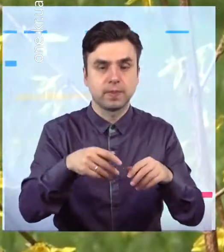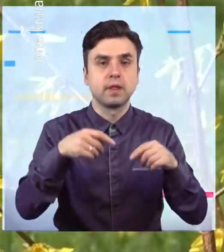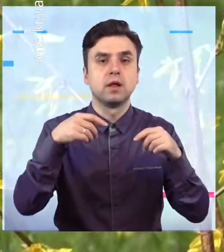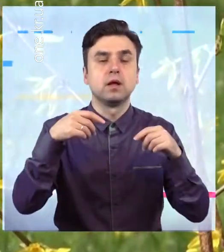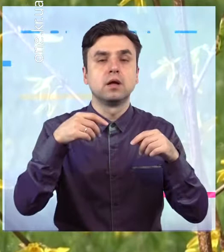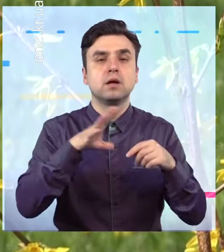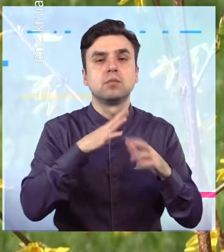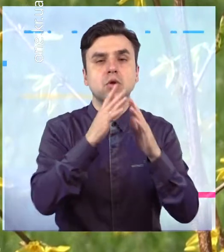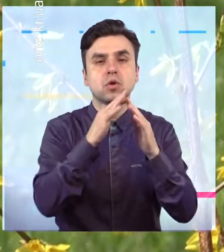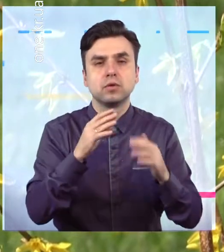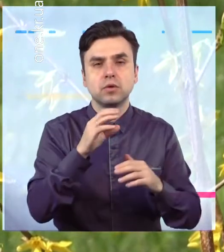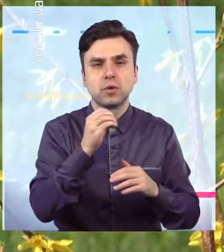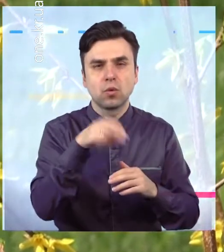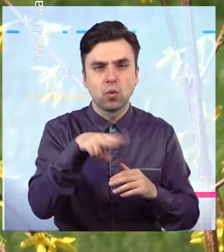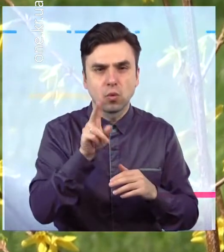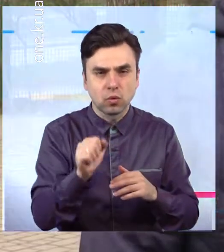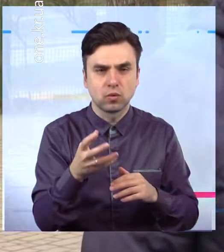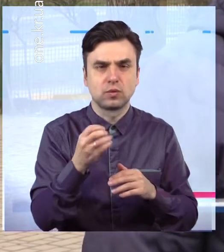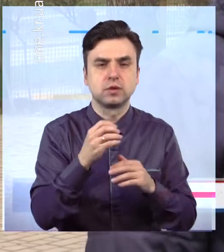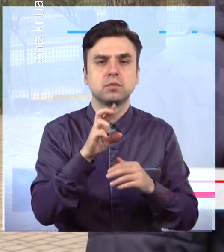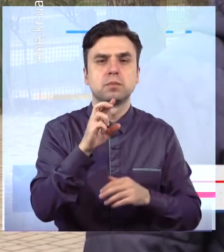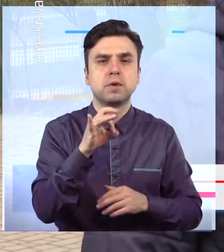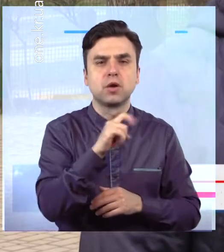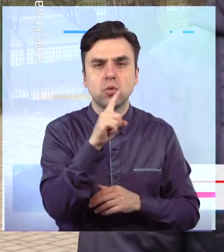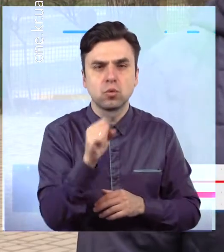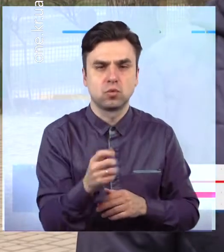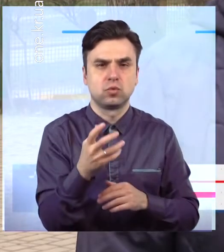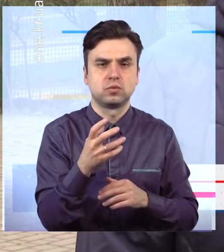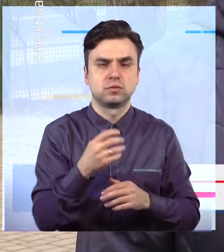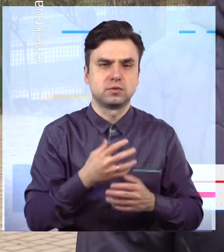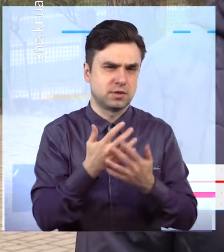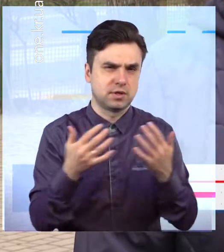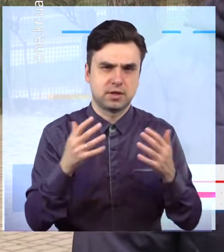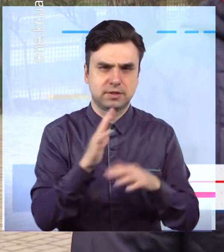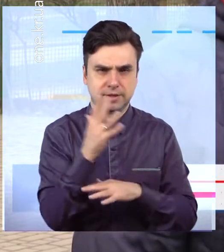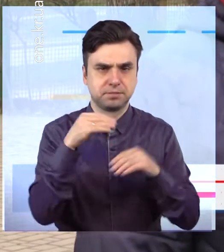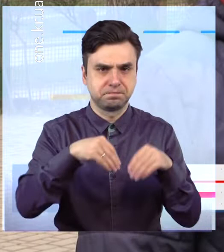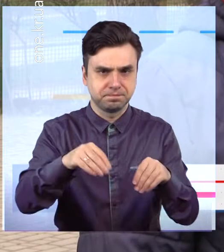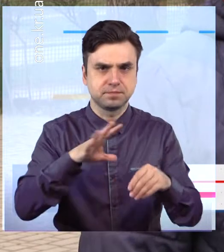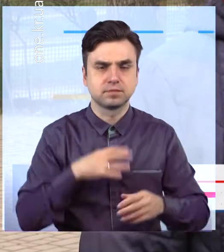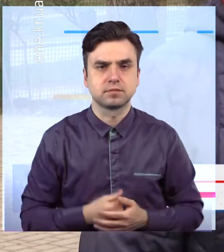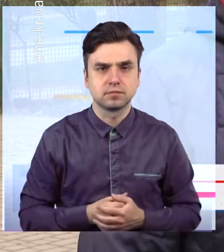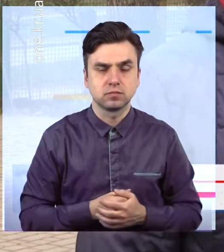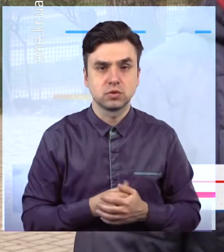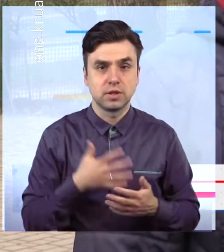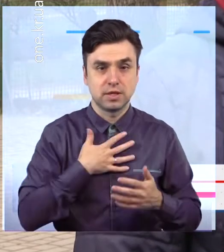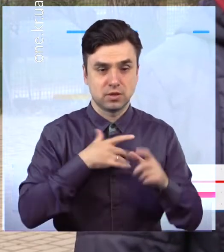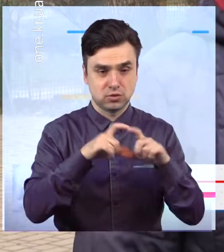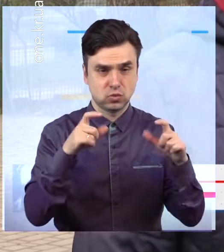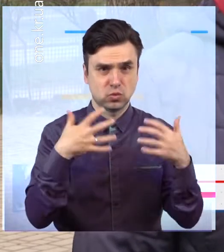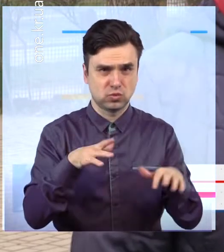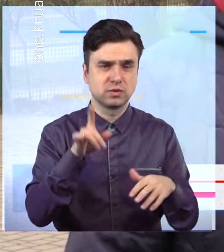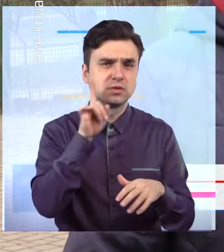сосни та 20 кущів самшитів. Наша територія і так дуже зелена. Наші випускники щороку висаджують